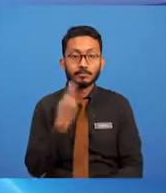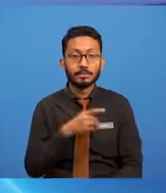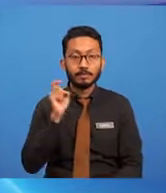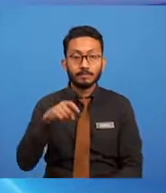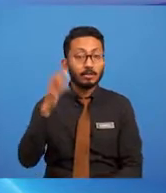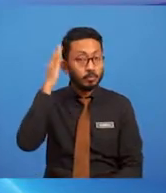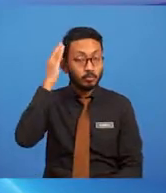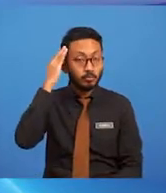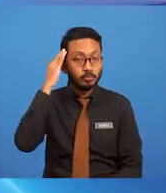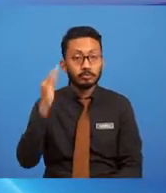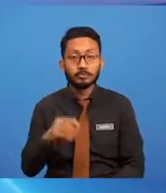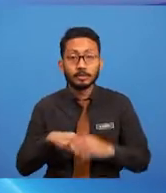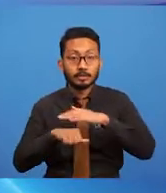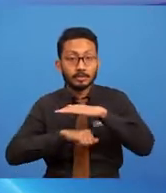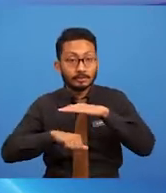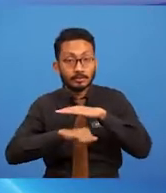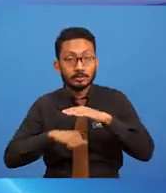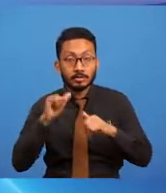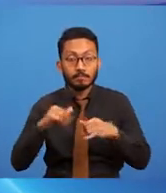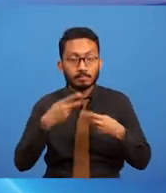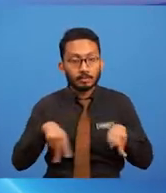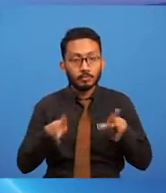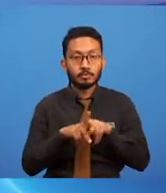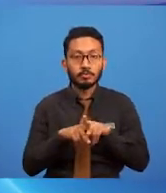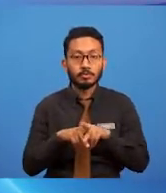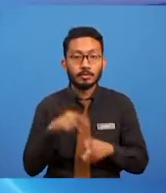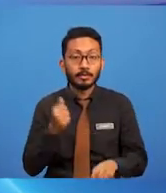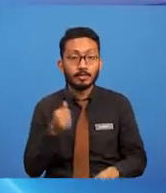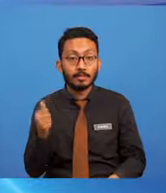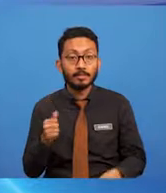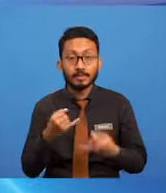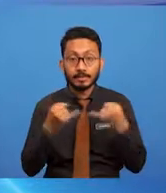yang penting iaitu jenis imej.